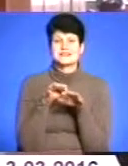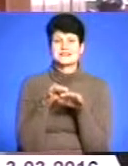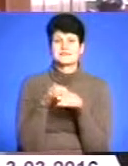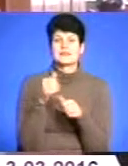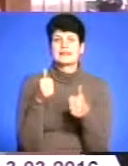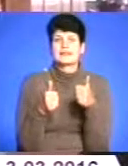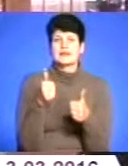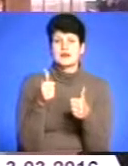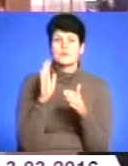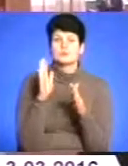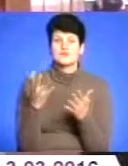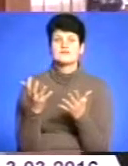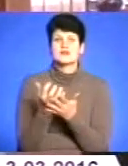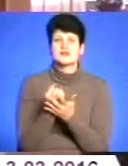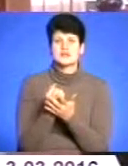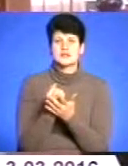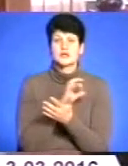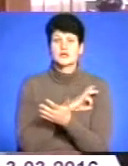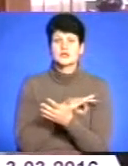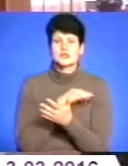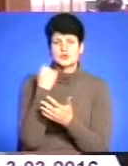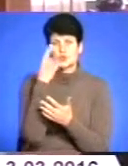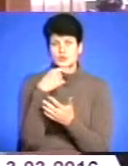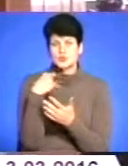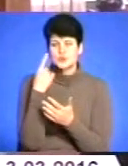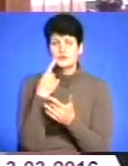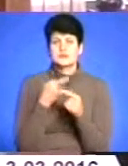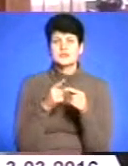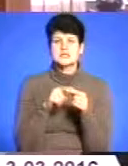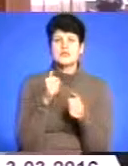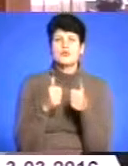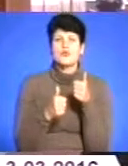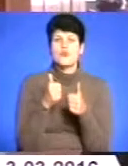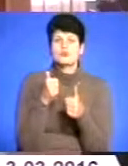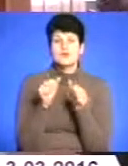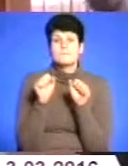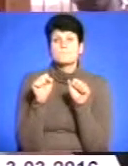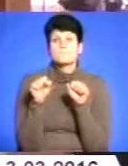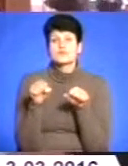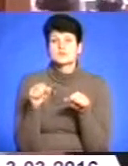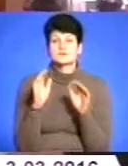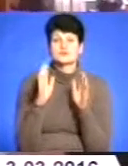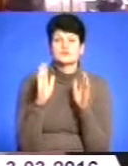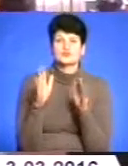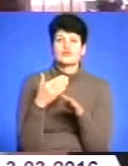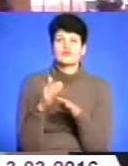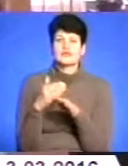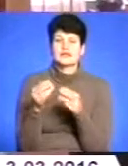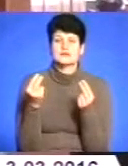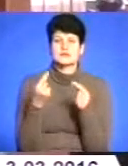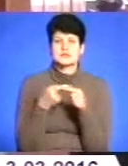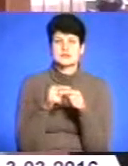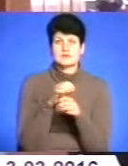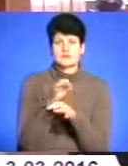буде вигравати певні юридичні особи ці конкурси. Їм цілком можливо, що будуть виділятися кошти на це